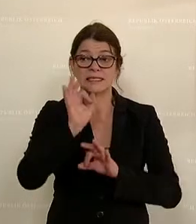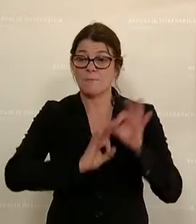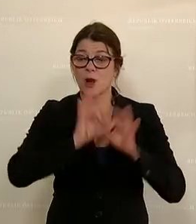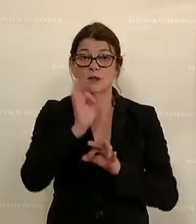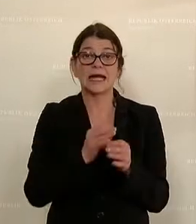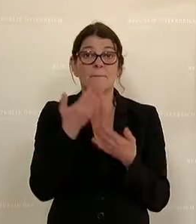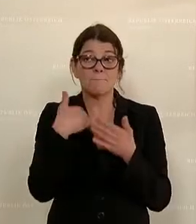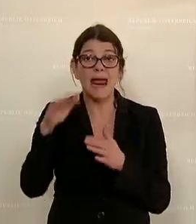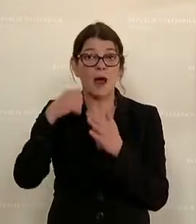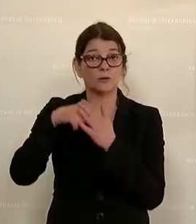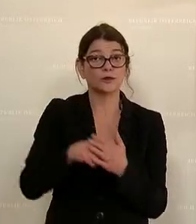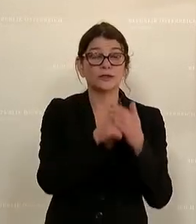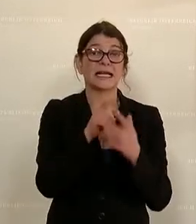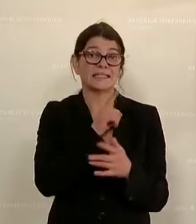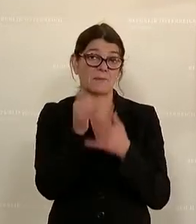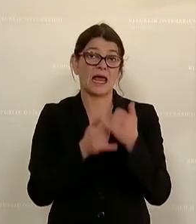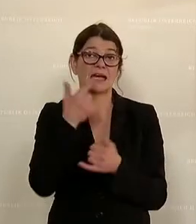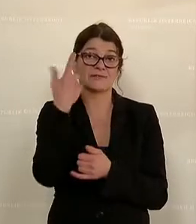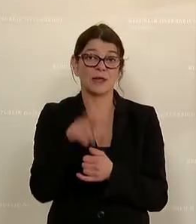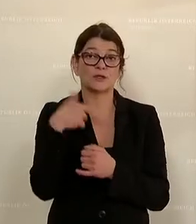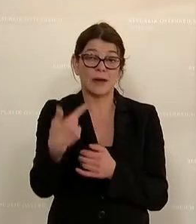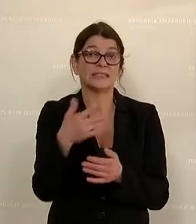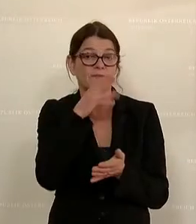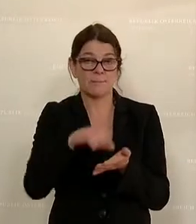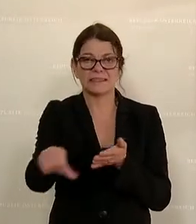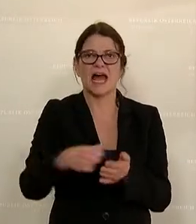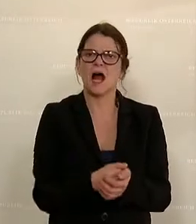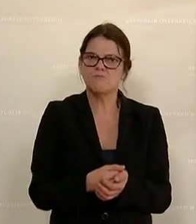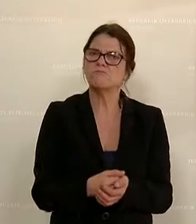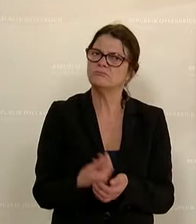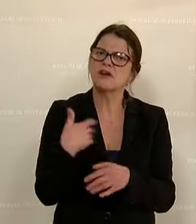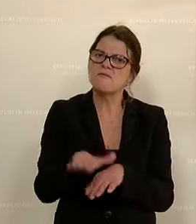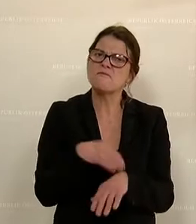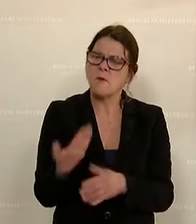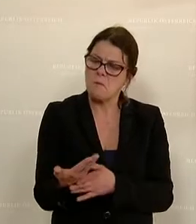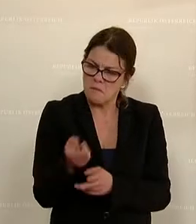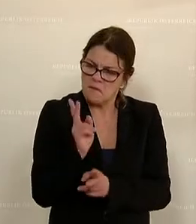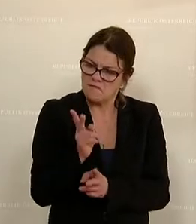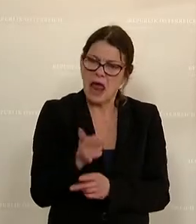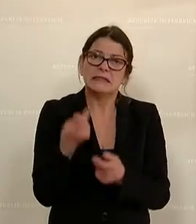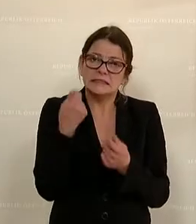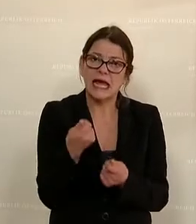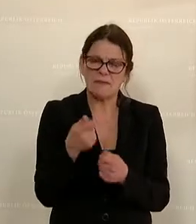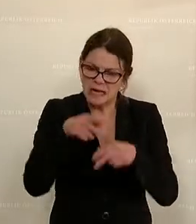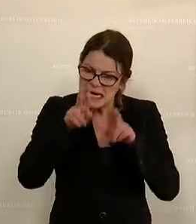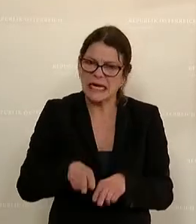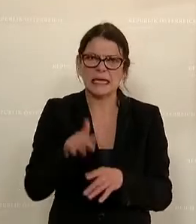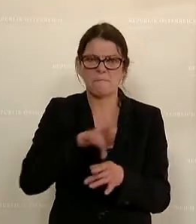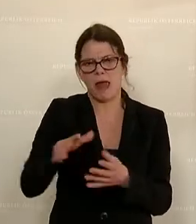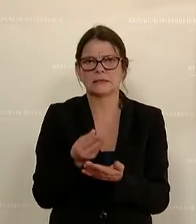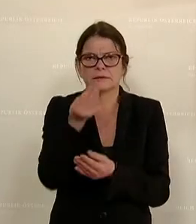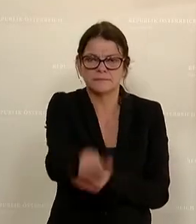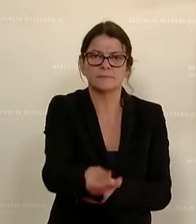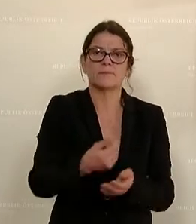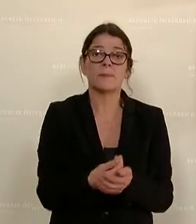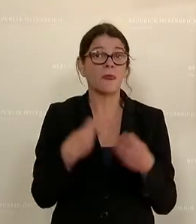mehr Unterstützung seit dem Jahr 2020 ausbezahlt. Und ich glaube, das ist wirklich ein Geld, das an der richtigen Stelle landet,